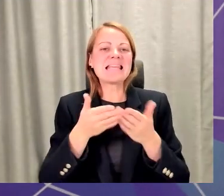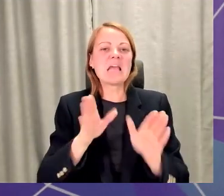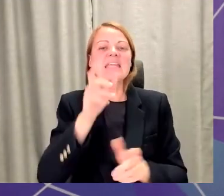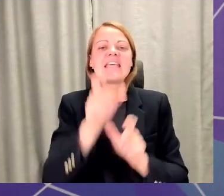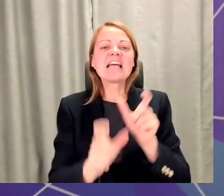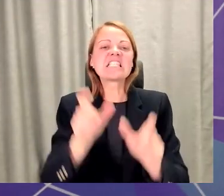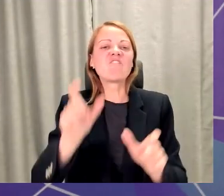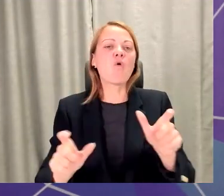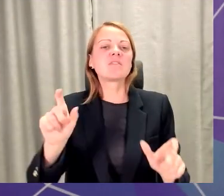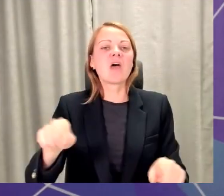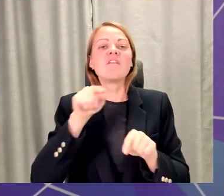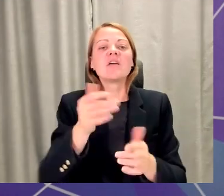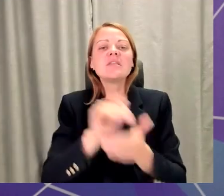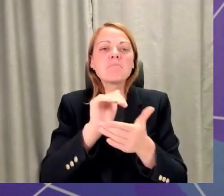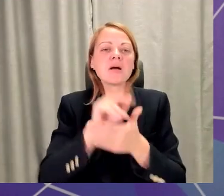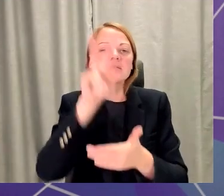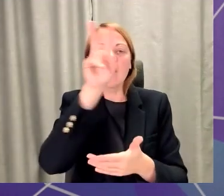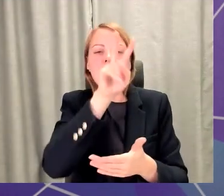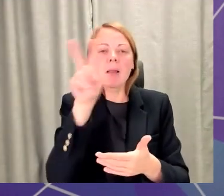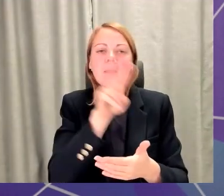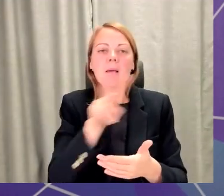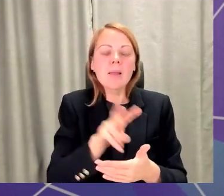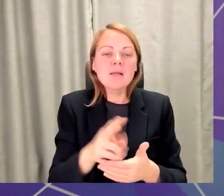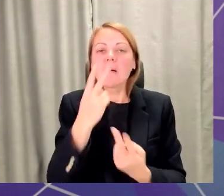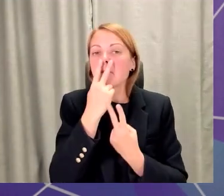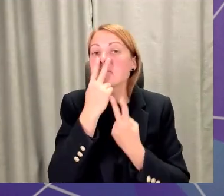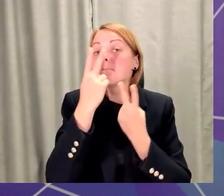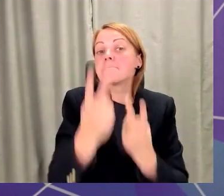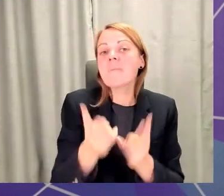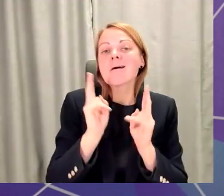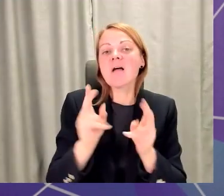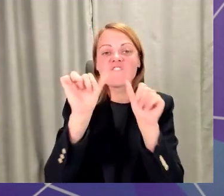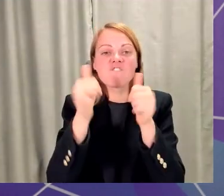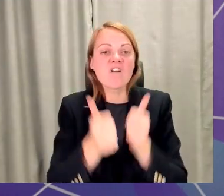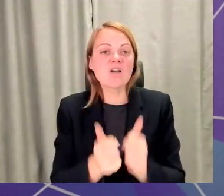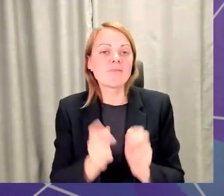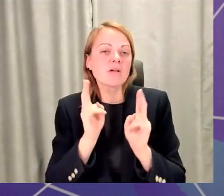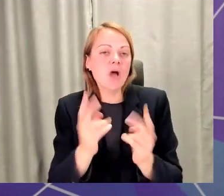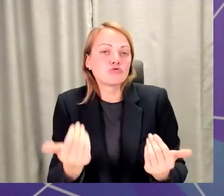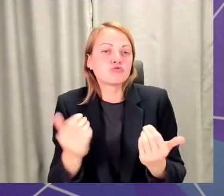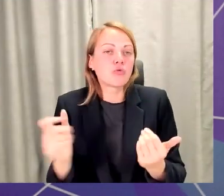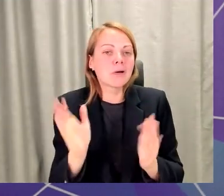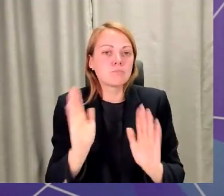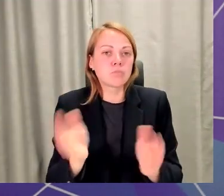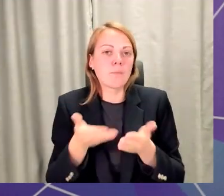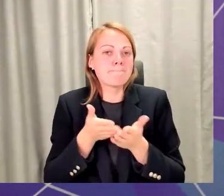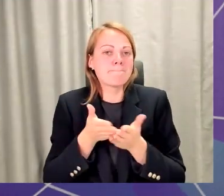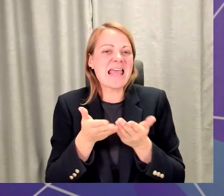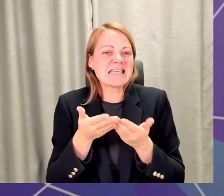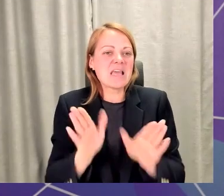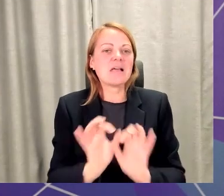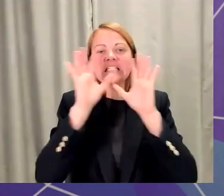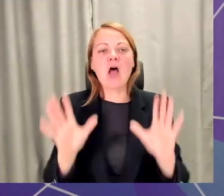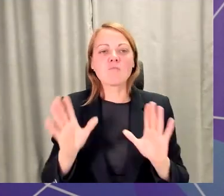iepazīties, viņa varēs ieskatīties, kā tā veidojas, kas tajā šobrīd būs pieejams. Sākotnēji tā nebūs uzreiz